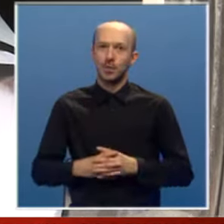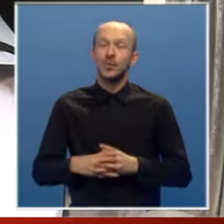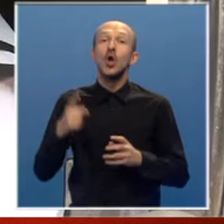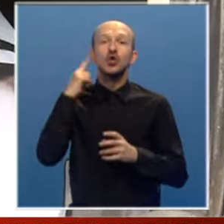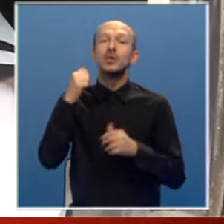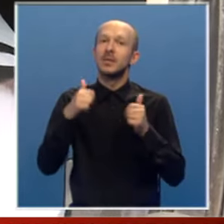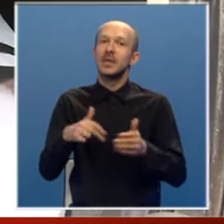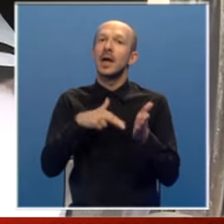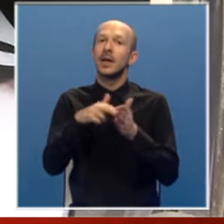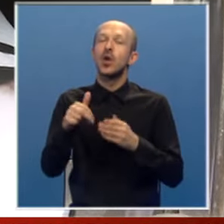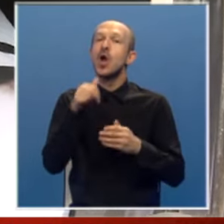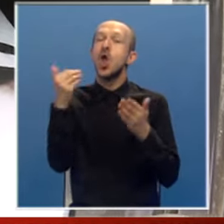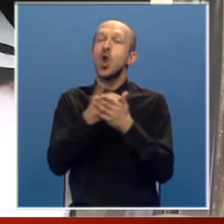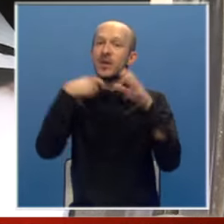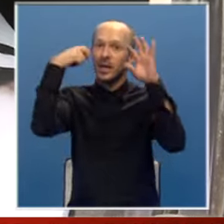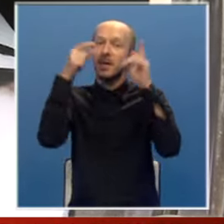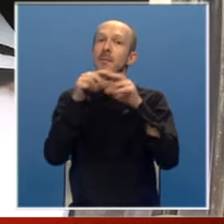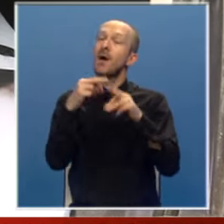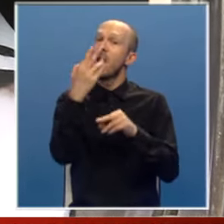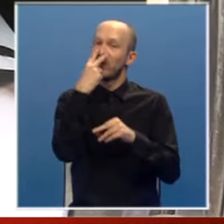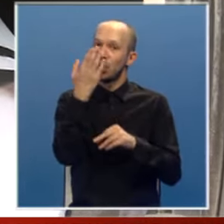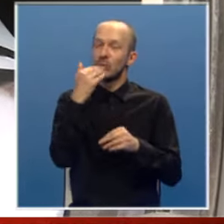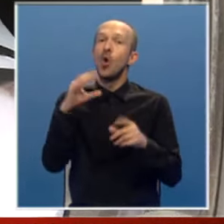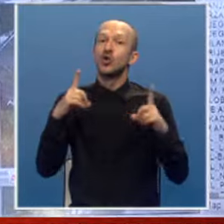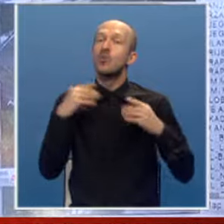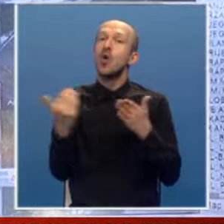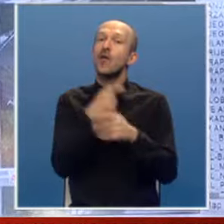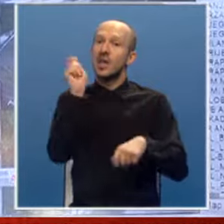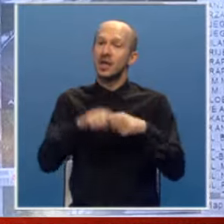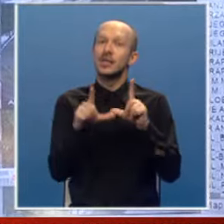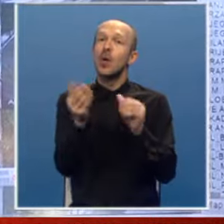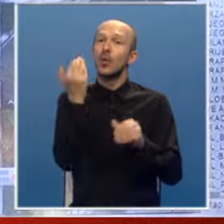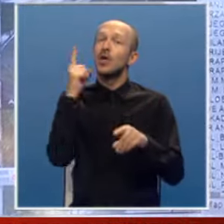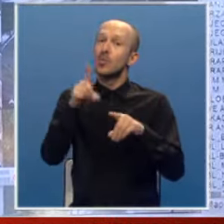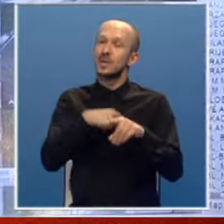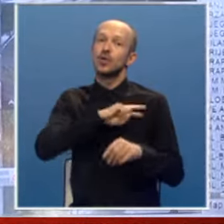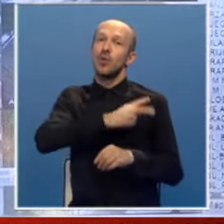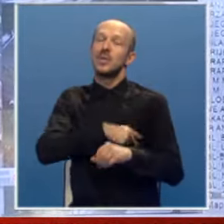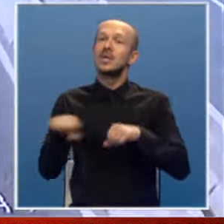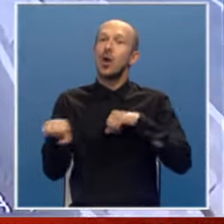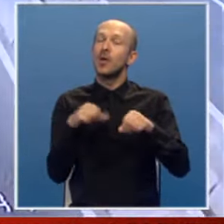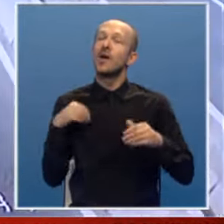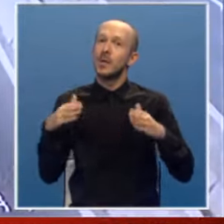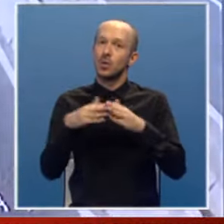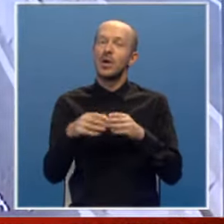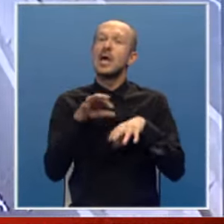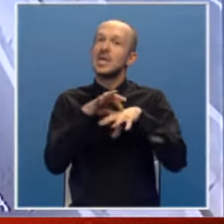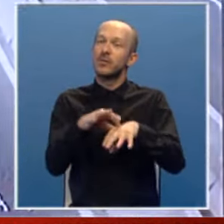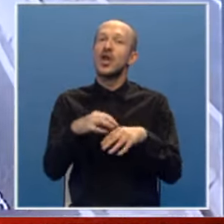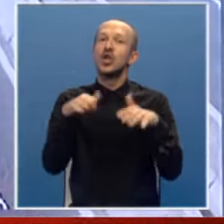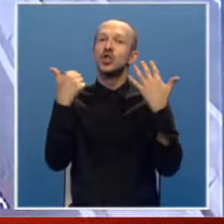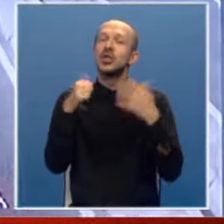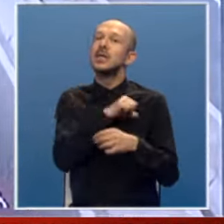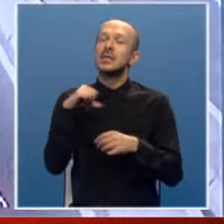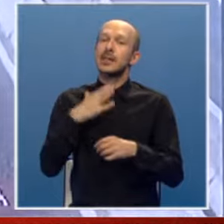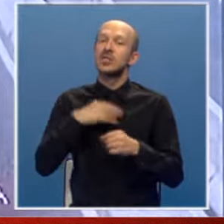čuvam sam sad da je krenulo i uve nove kamere, pa vidit ćemo sad, očekujemo i nove kazne. U proteklom mjesecu policijska uprava Banja Lukas provela je šest